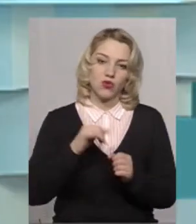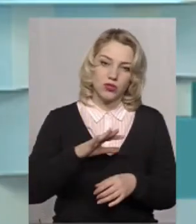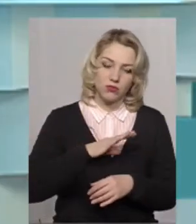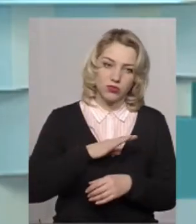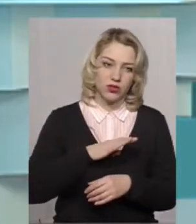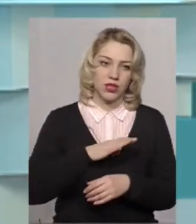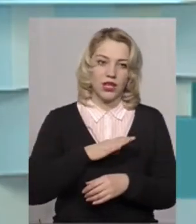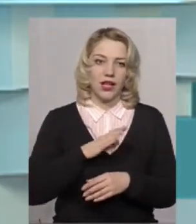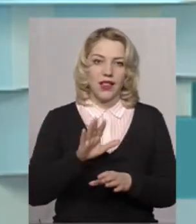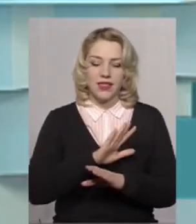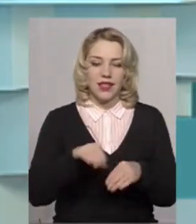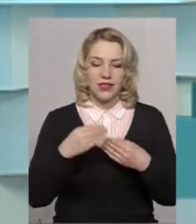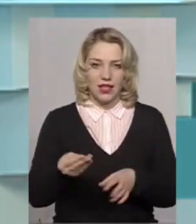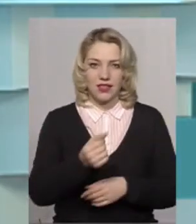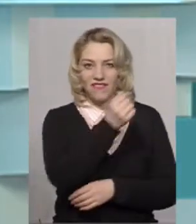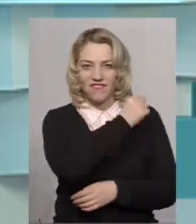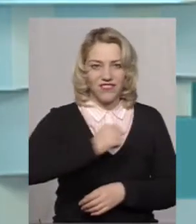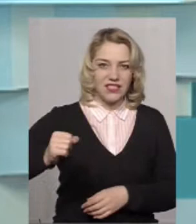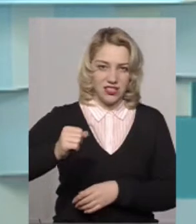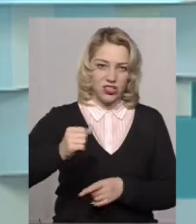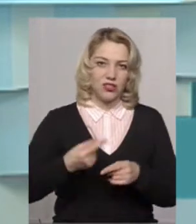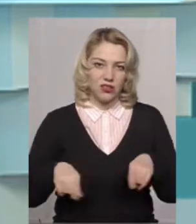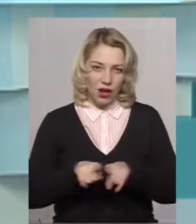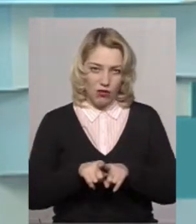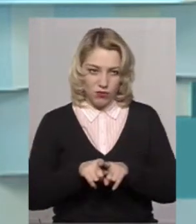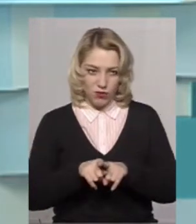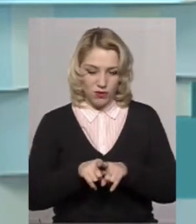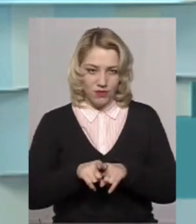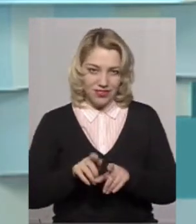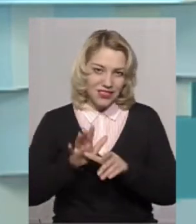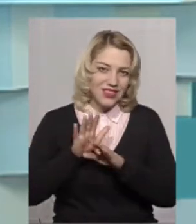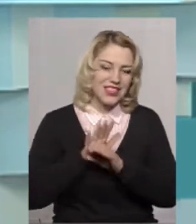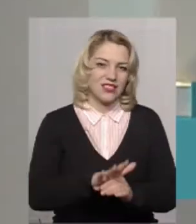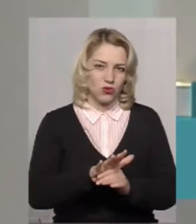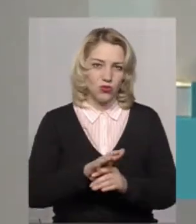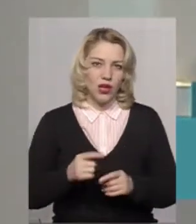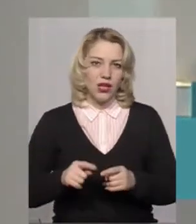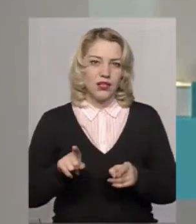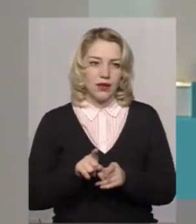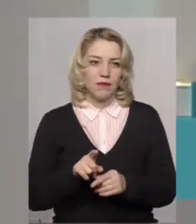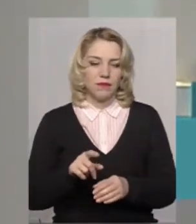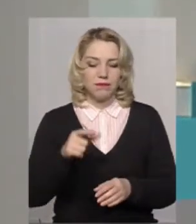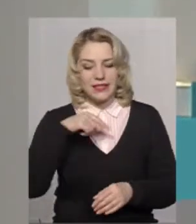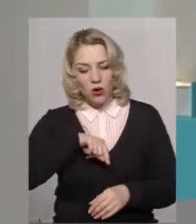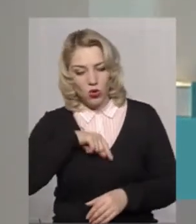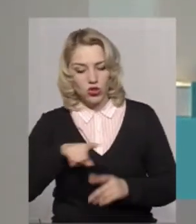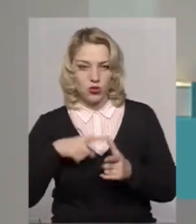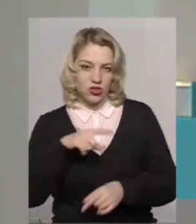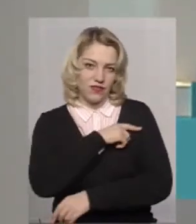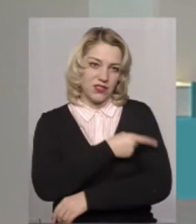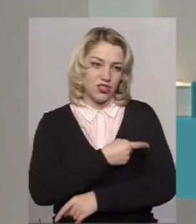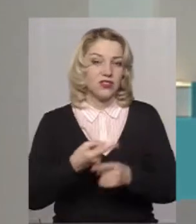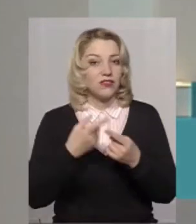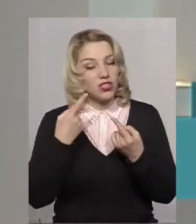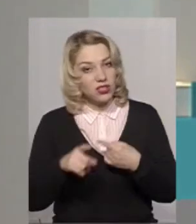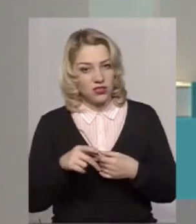або може не дати відсіч такому тиску психологічному чи фізичному. І це вже трошечки